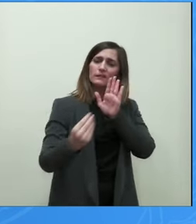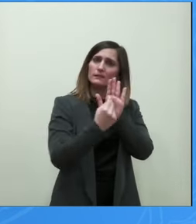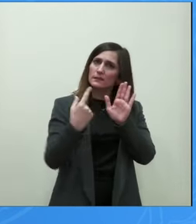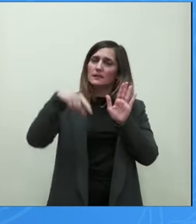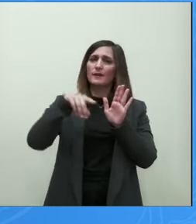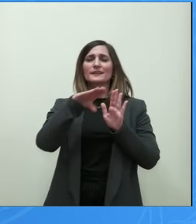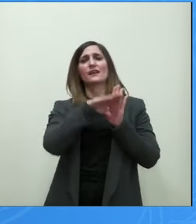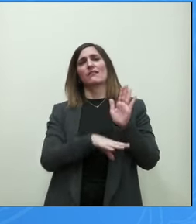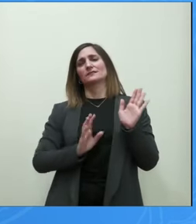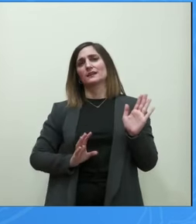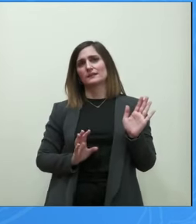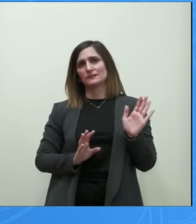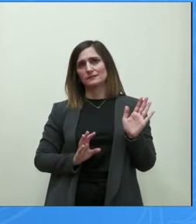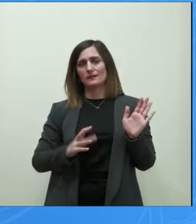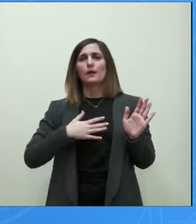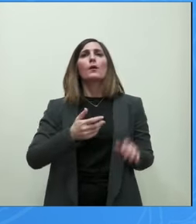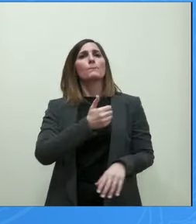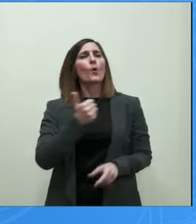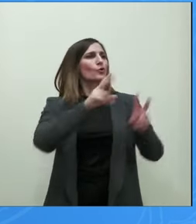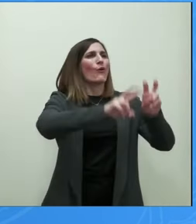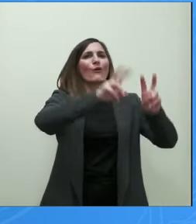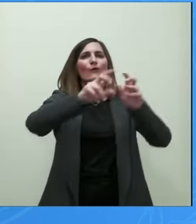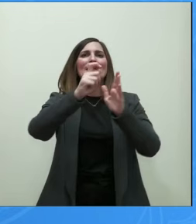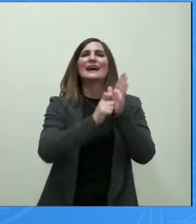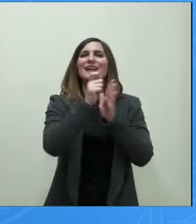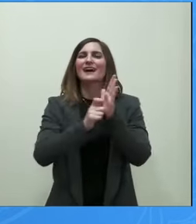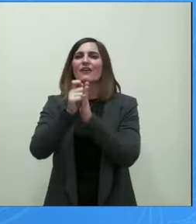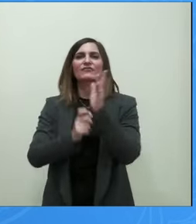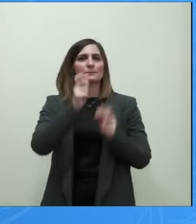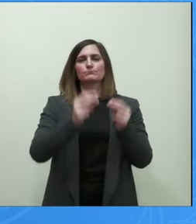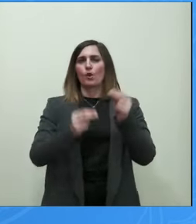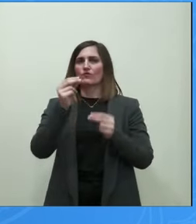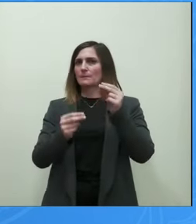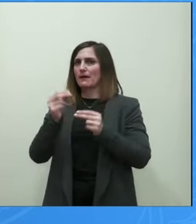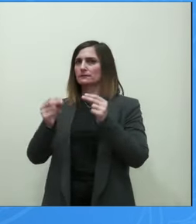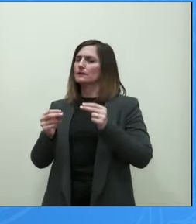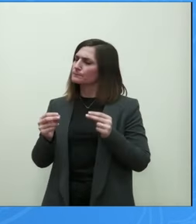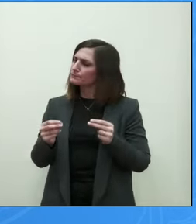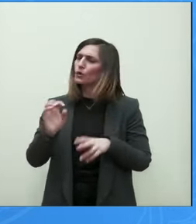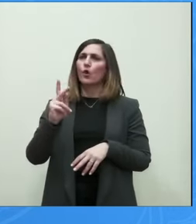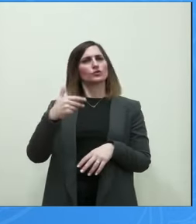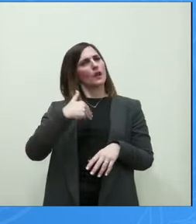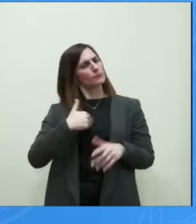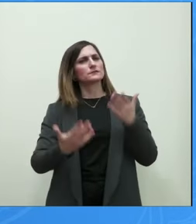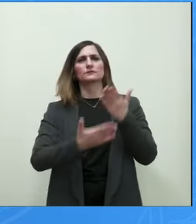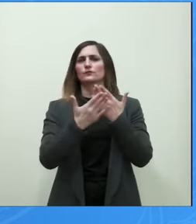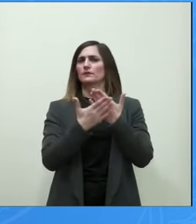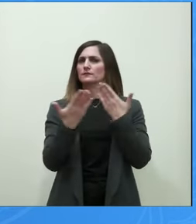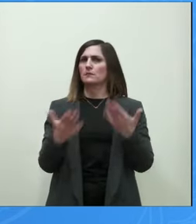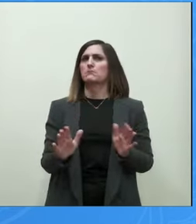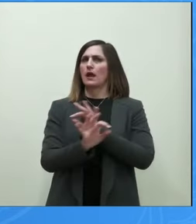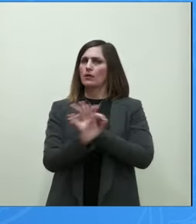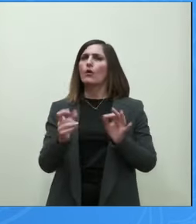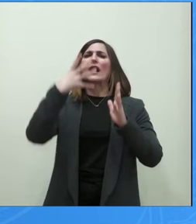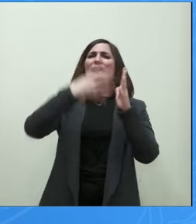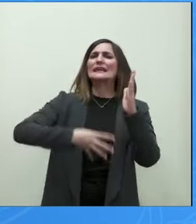που εκτός από την αναλυτική καταγραφή των προβλημάτων την οποία, αν θέλετε, συμβάλαμε σε αυτό καταθέτοντας μια συγκεκριμένη